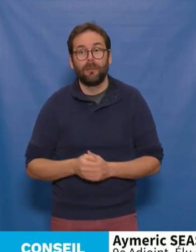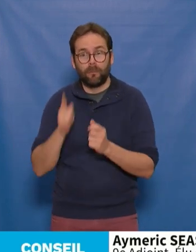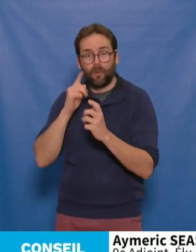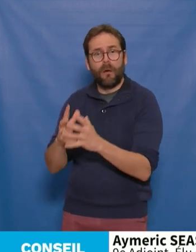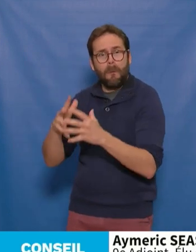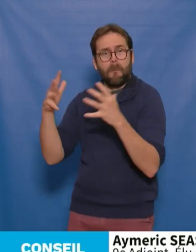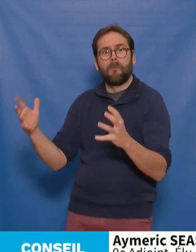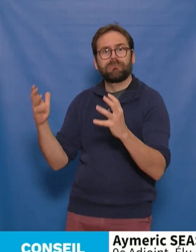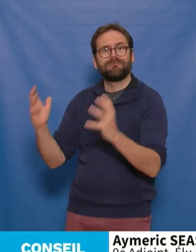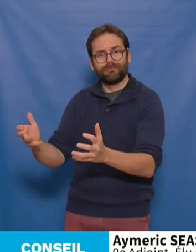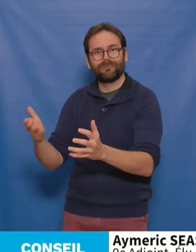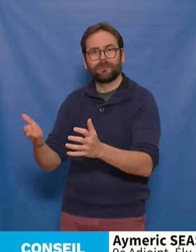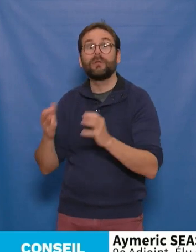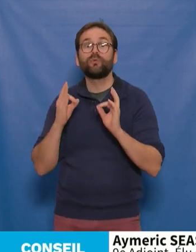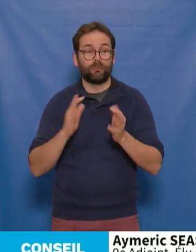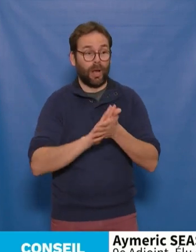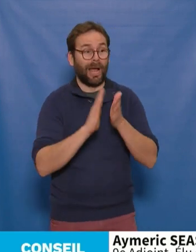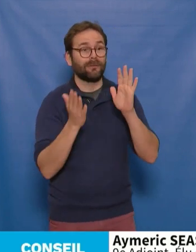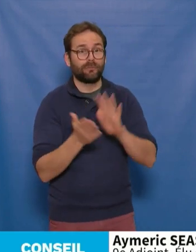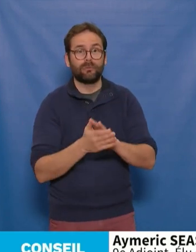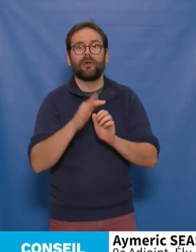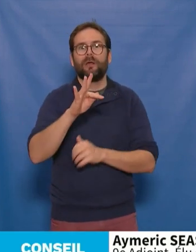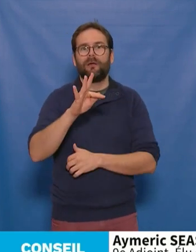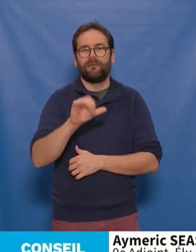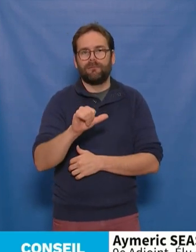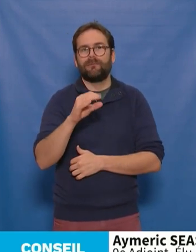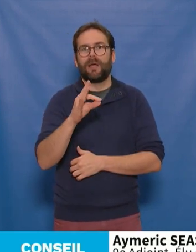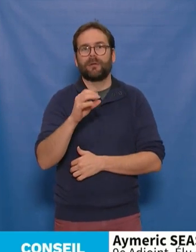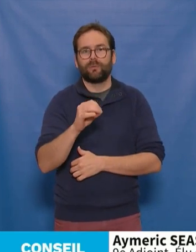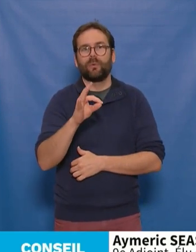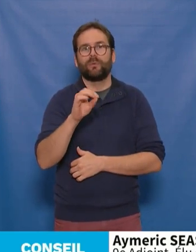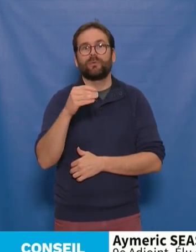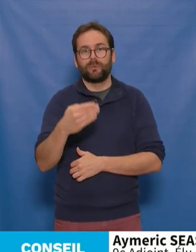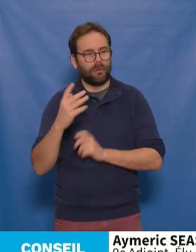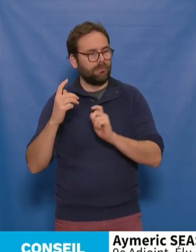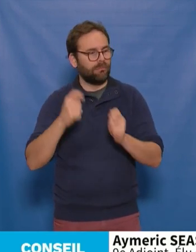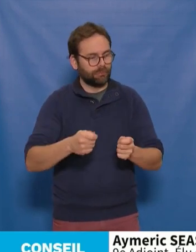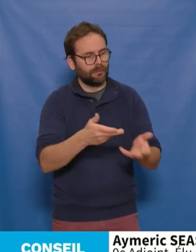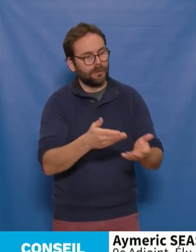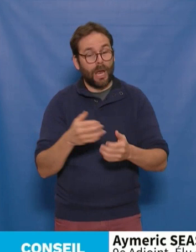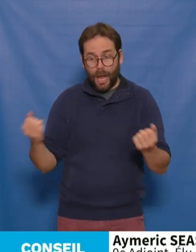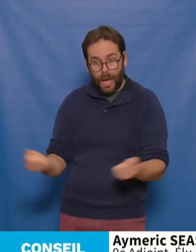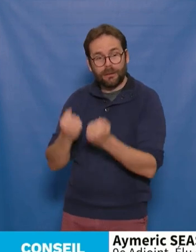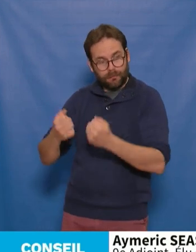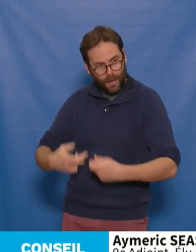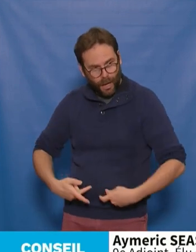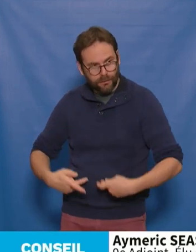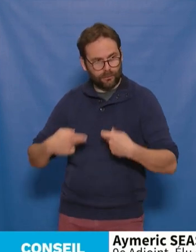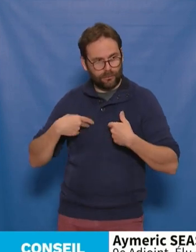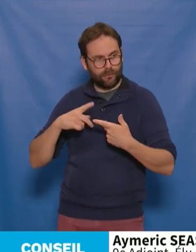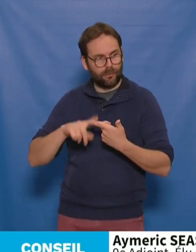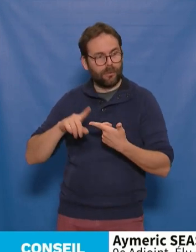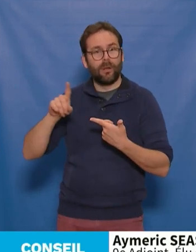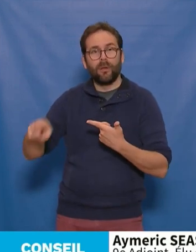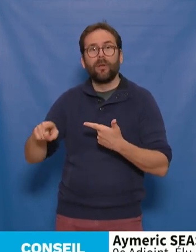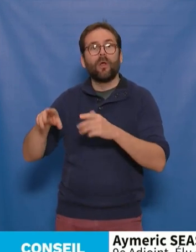confier à l'association Factotum la capacité d'animer les ateliers, les zones